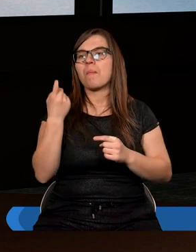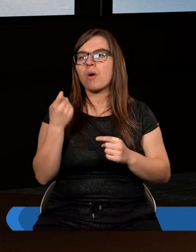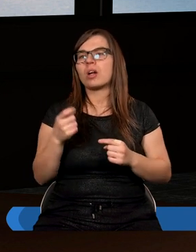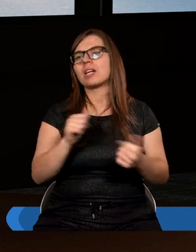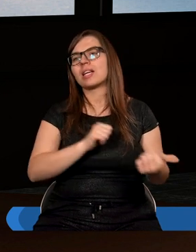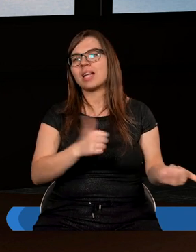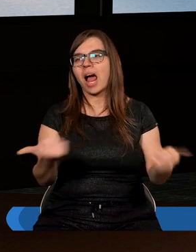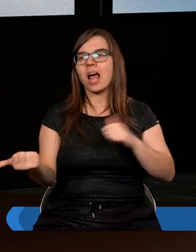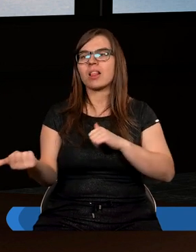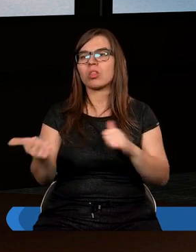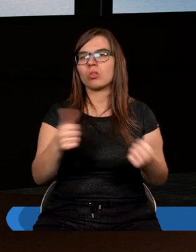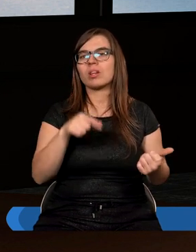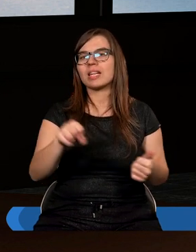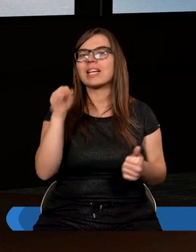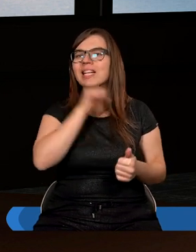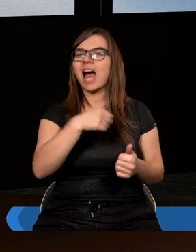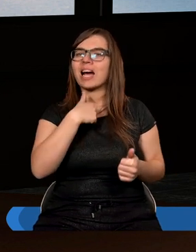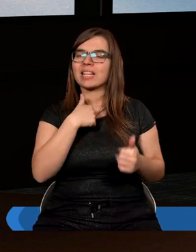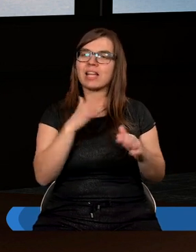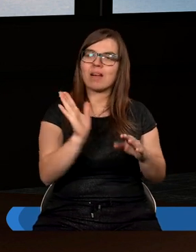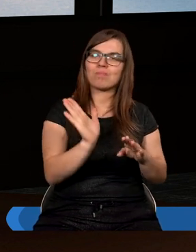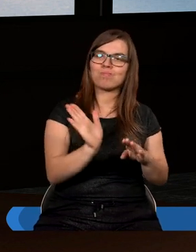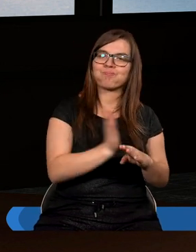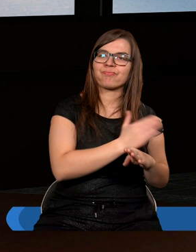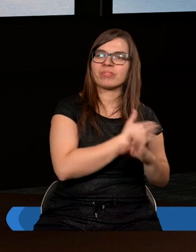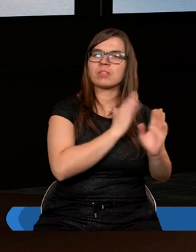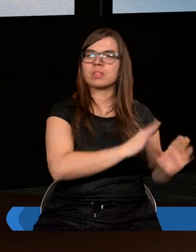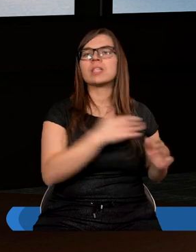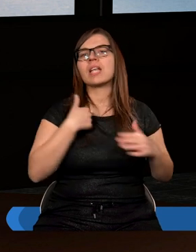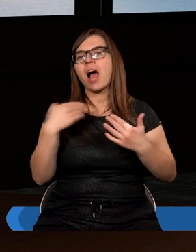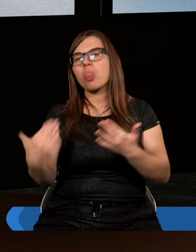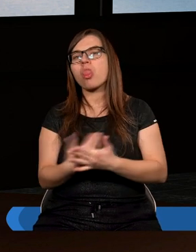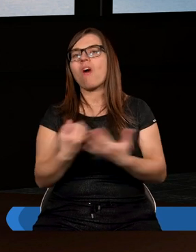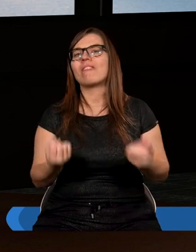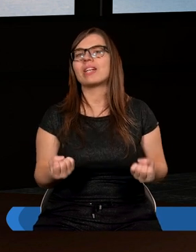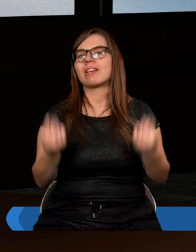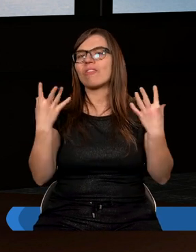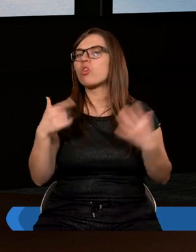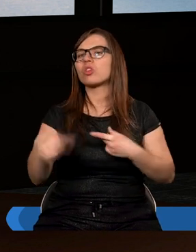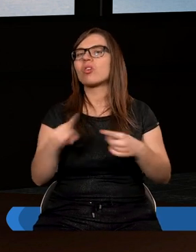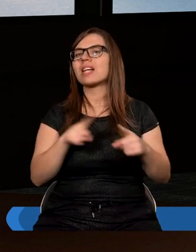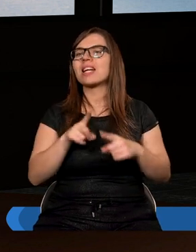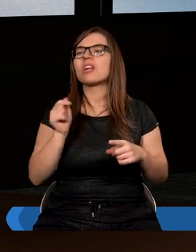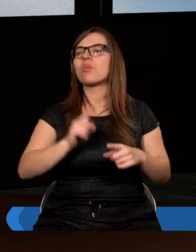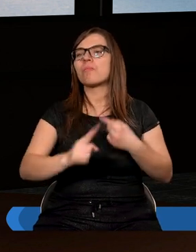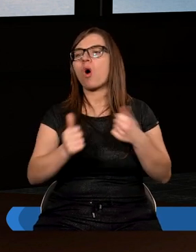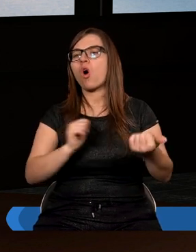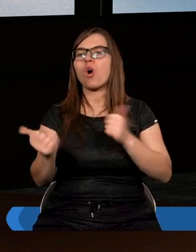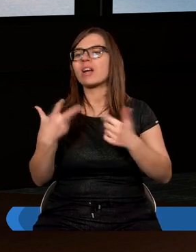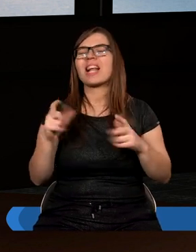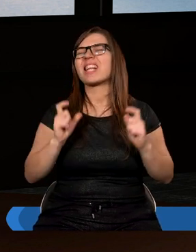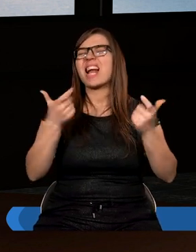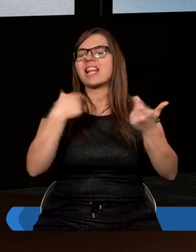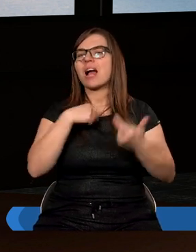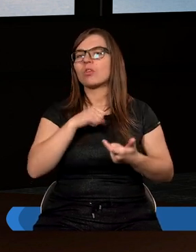zanurzenia jakby ta stara ja zniknęła. Stałam się nowym stworzeniem. Co nie znaczy, że po chrzcie nie zdarzyło mi